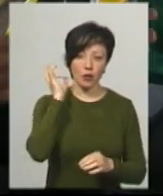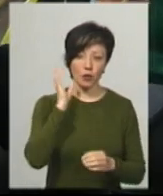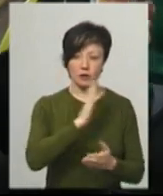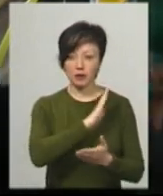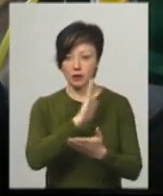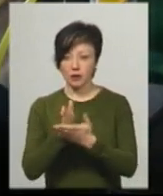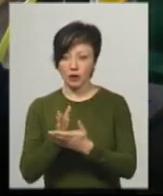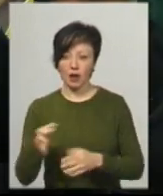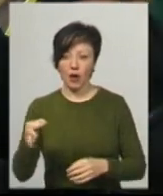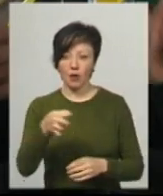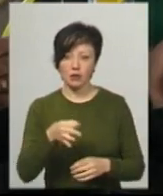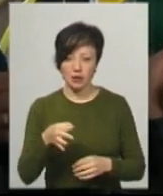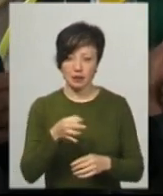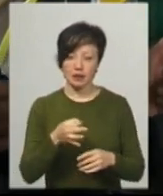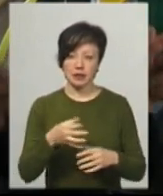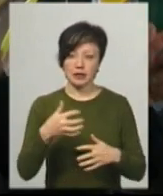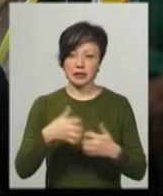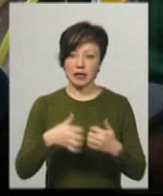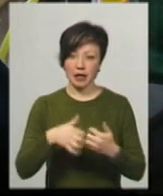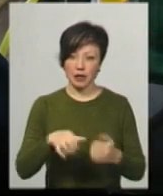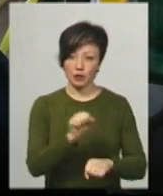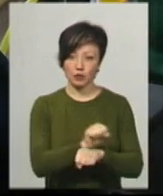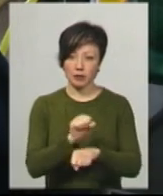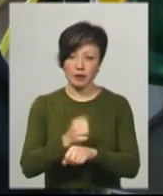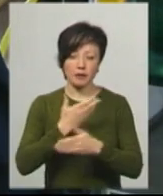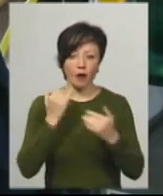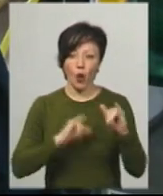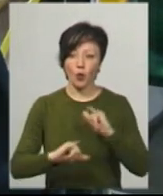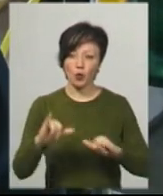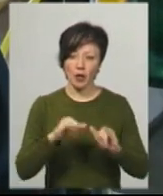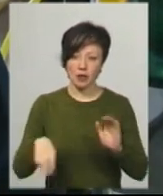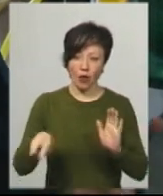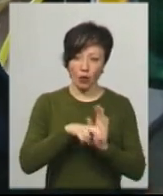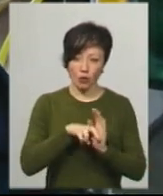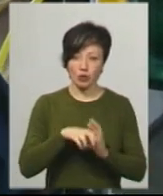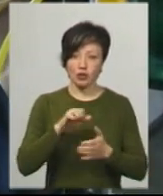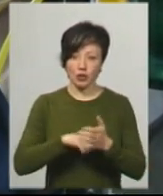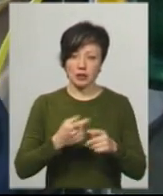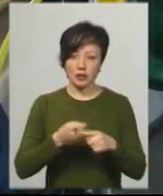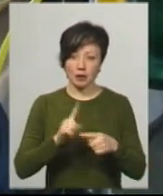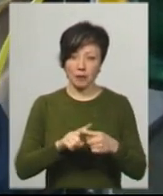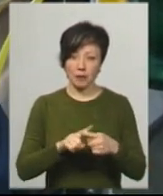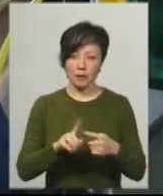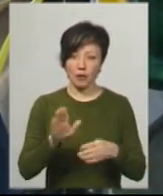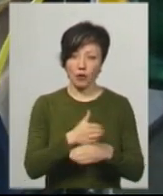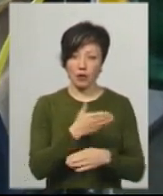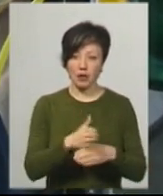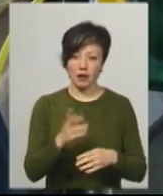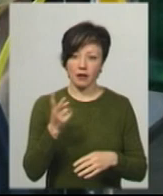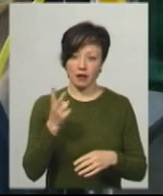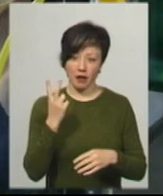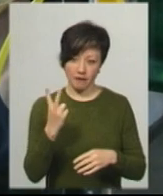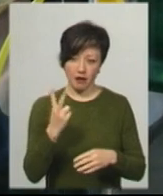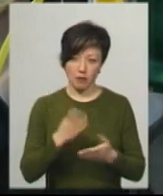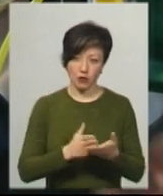хочуть їхати на Озерну. Середні ці зупинки не мають куди вже заходити. Через це поділили на двоє маршрут.